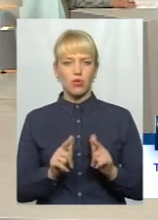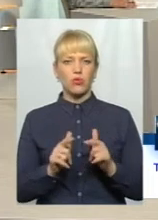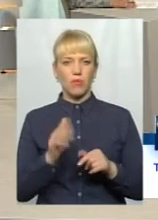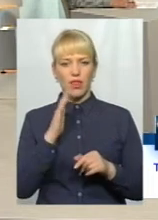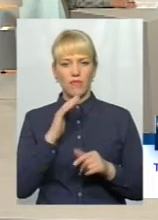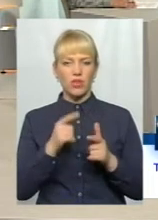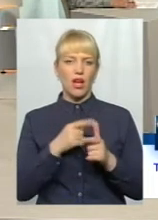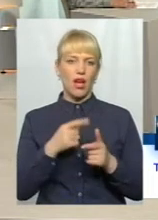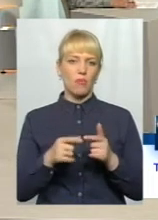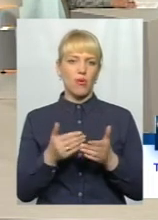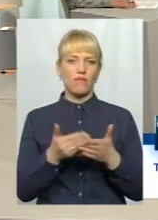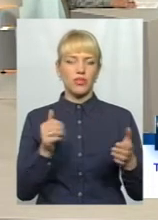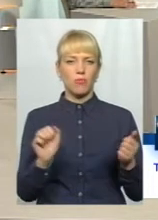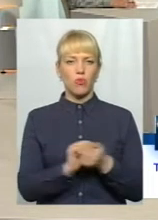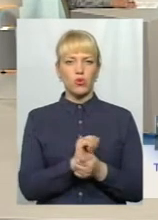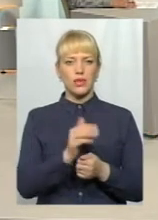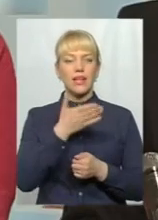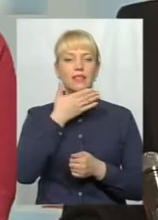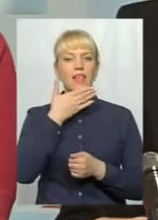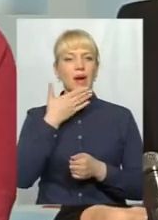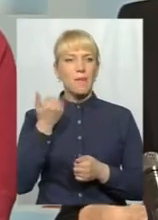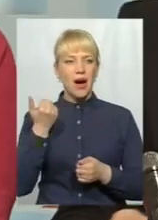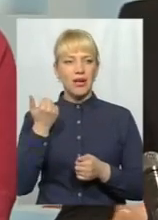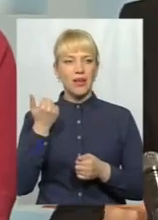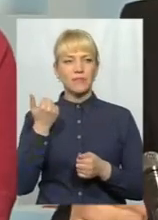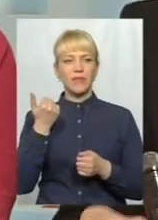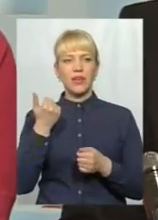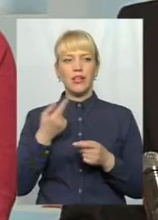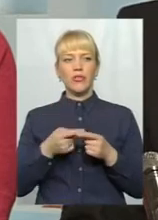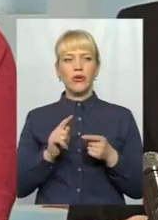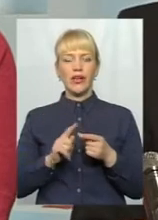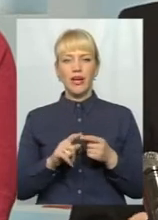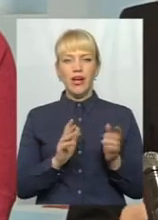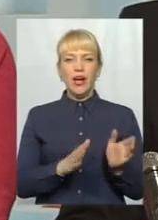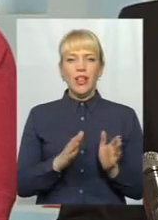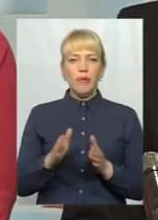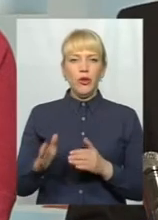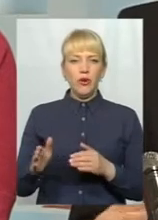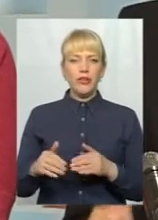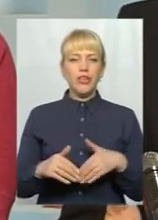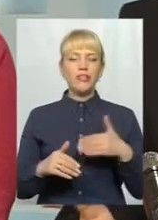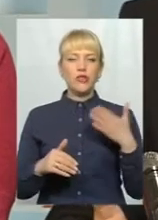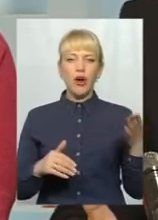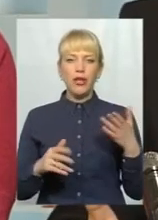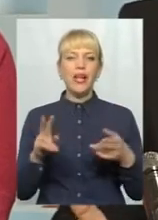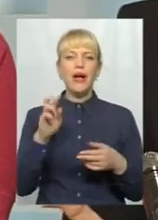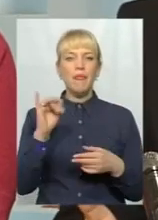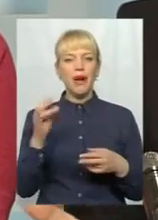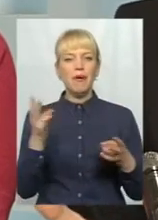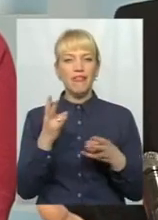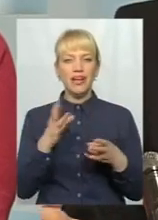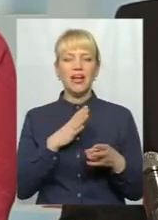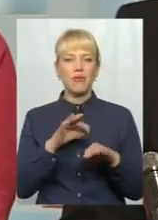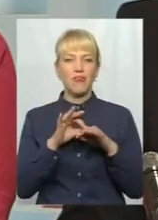або від посухи. Тобто немає тої регламентуючої сторони, яка мала б Україна